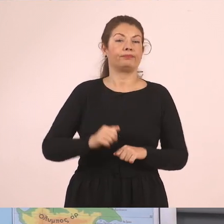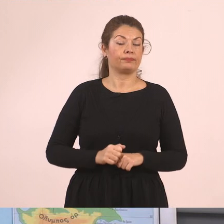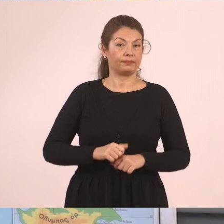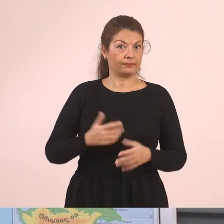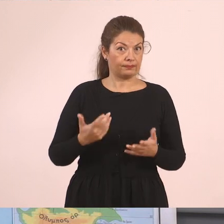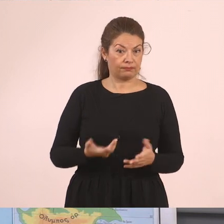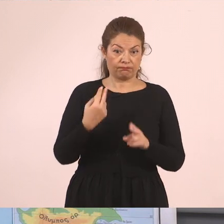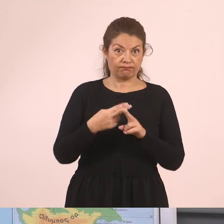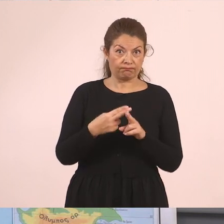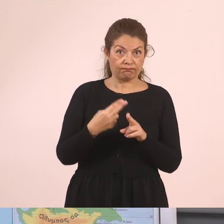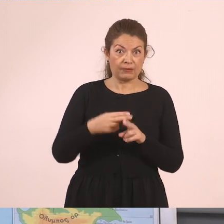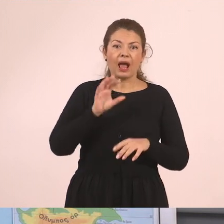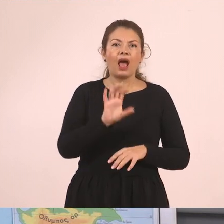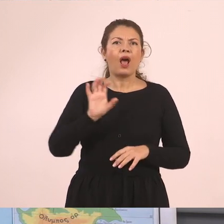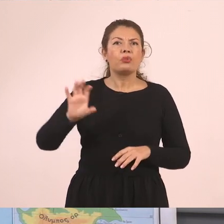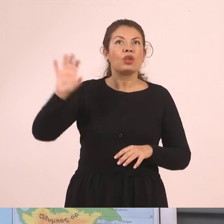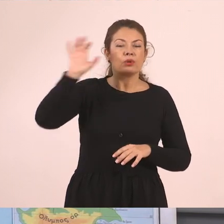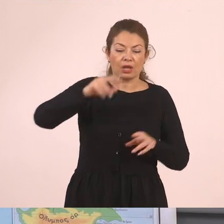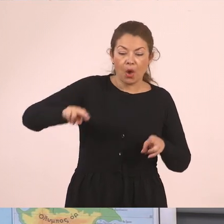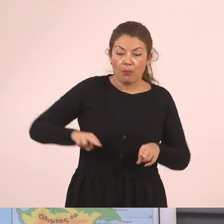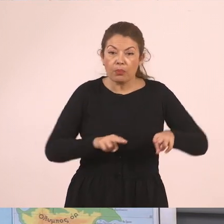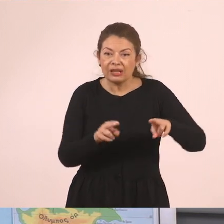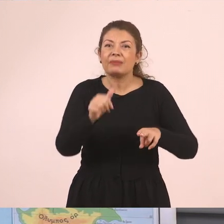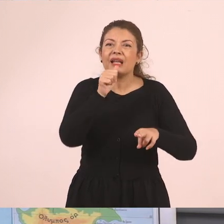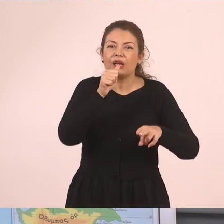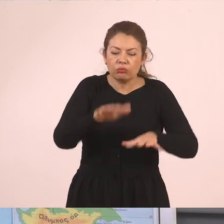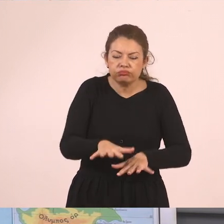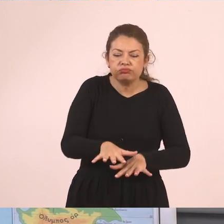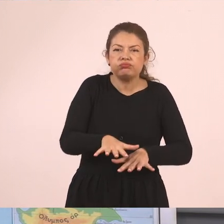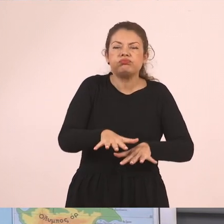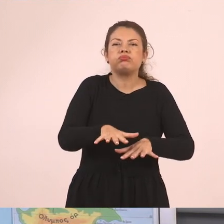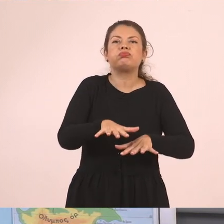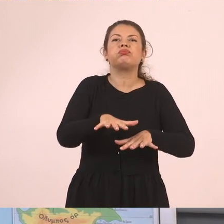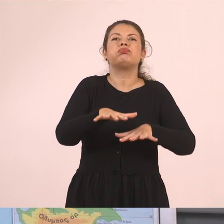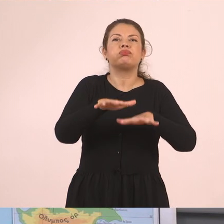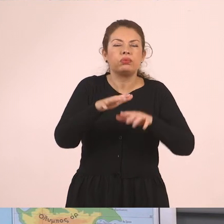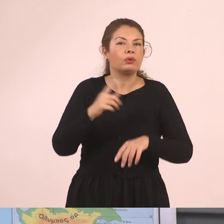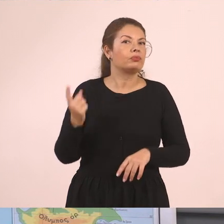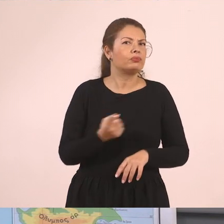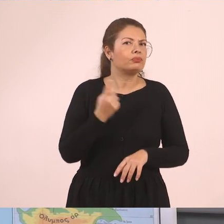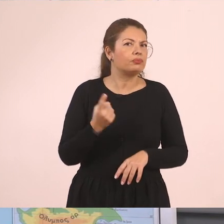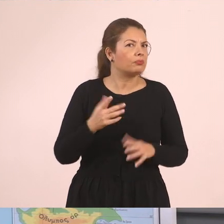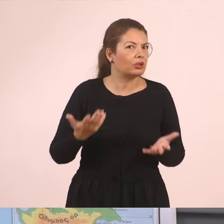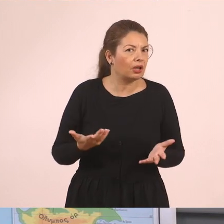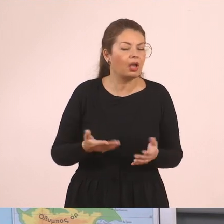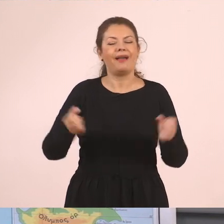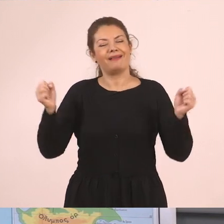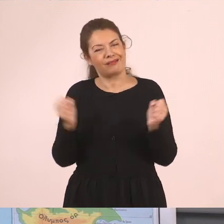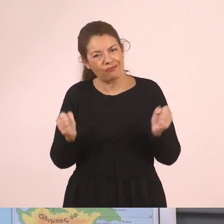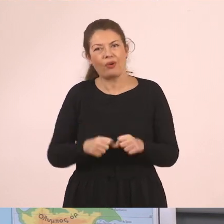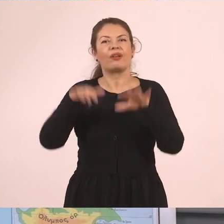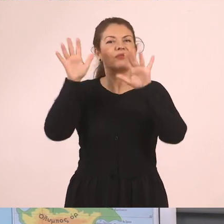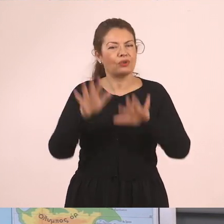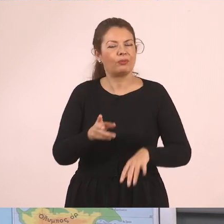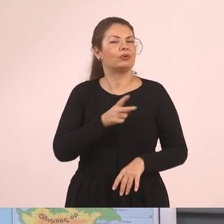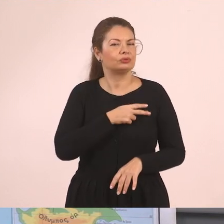εποχές τα ποτάμια στη χώρα μας έχουν πολύ περισσότερο νερό. Ποιες εποχές φυσικά? Το χειμώνο και το φθινόπορο.